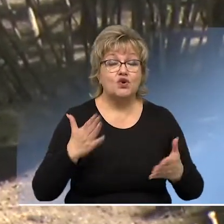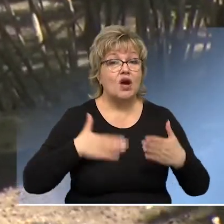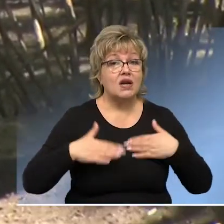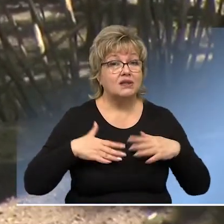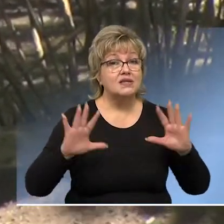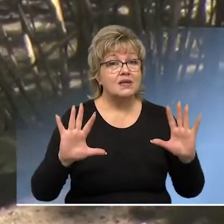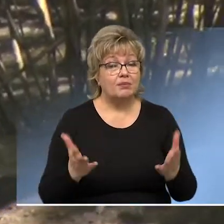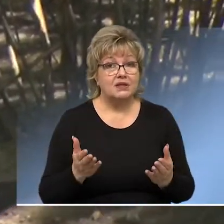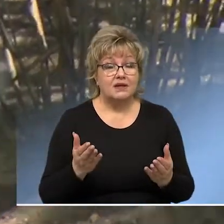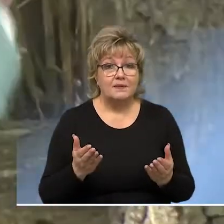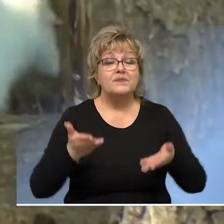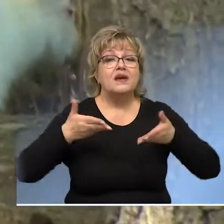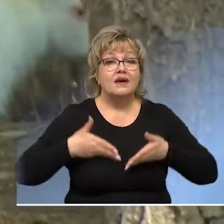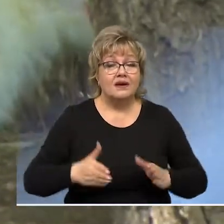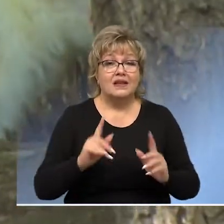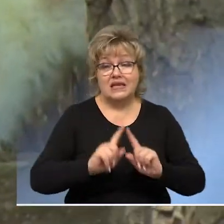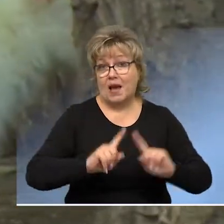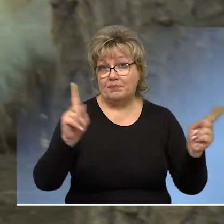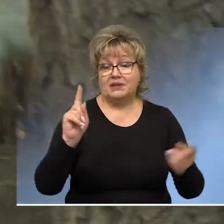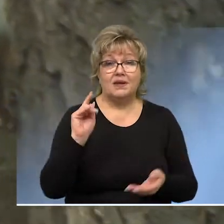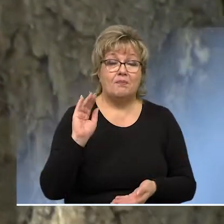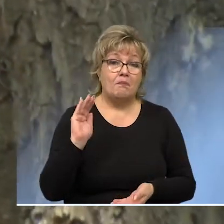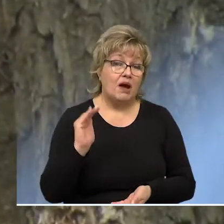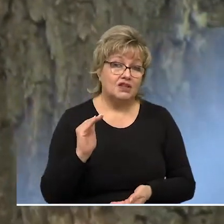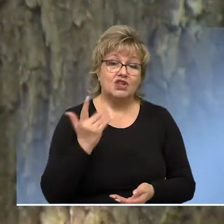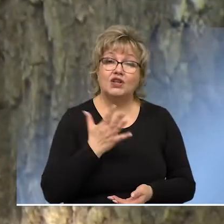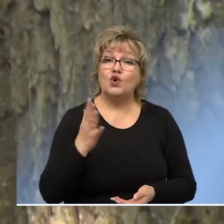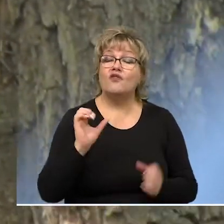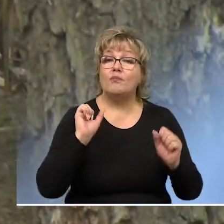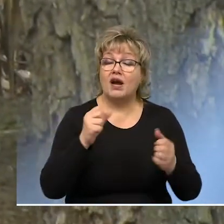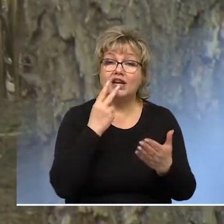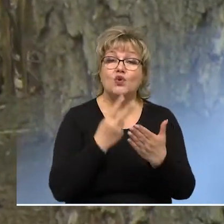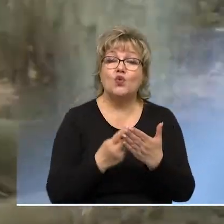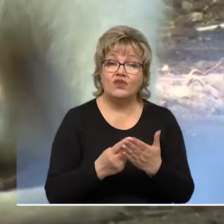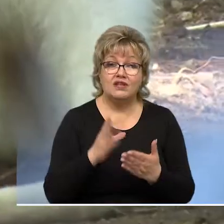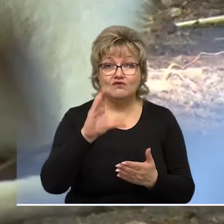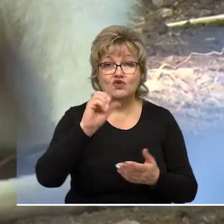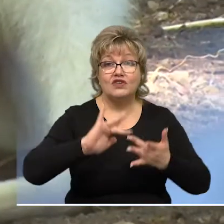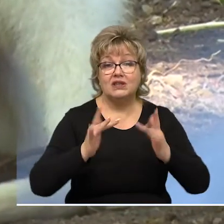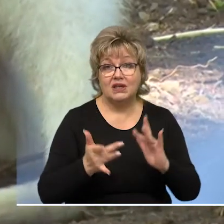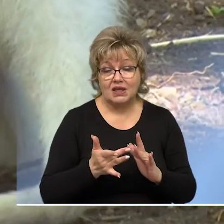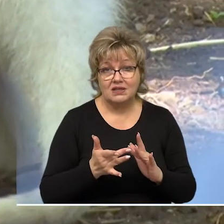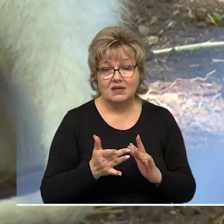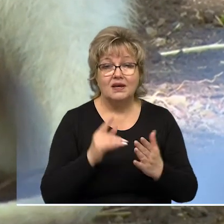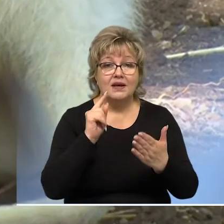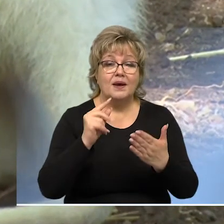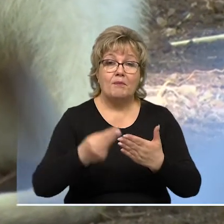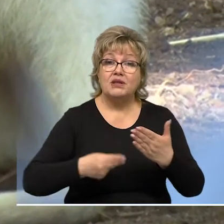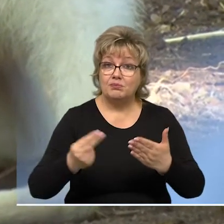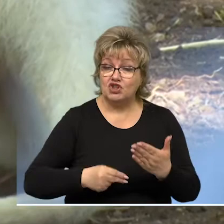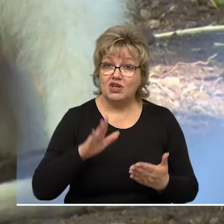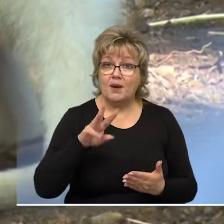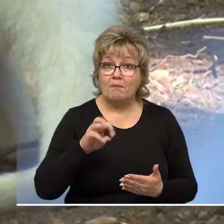произошло радостное событие. На свет появился необычный малыш, которого уже могли увидеть в социальных сетях подписчики